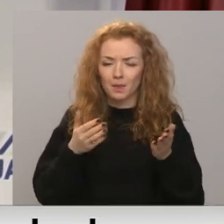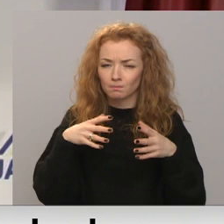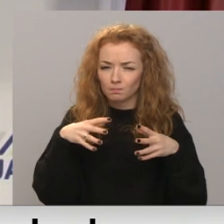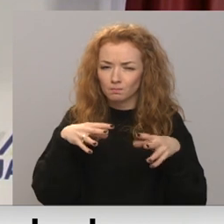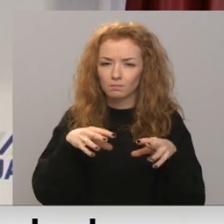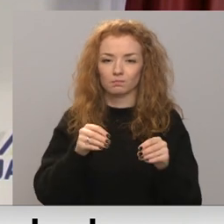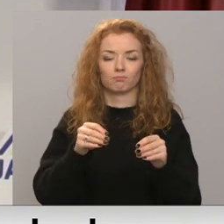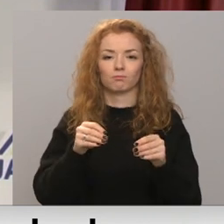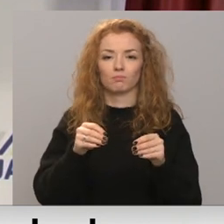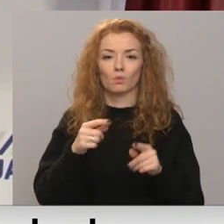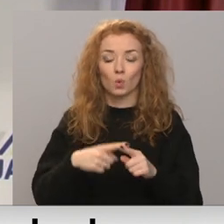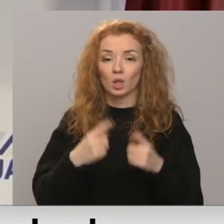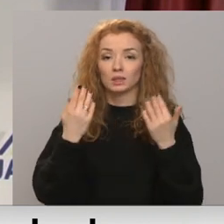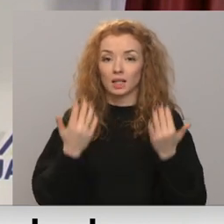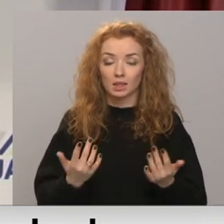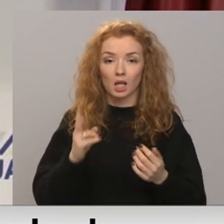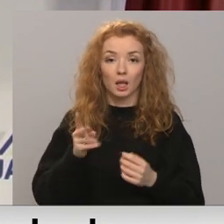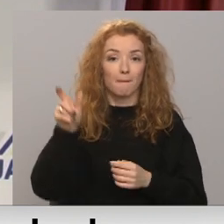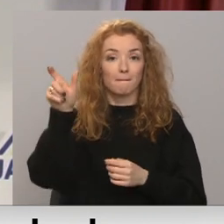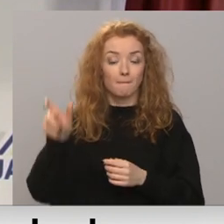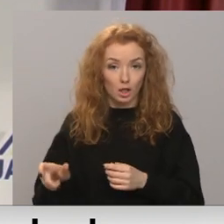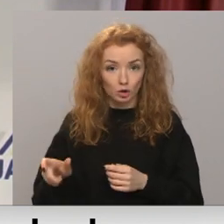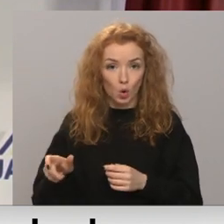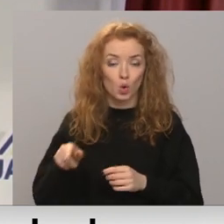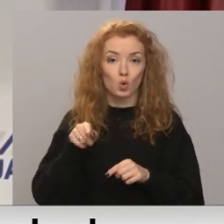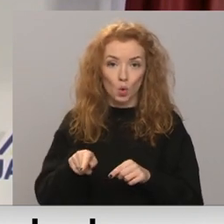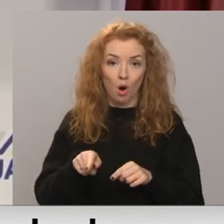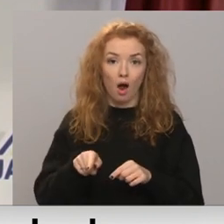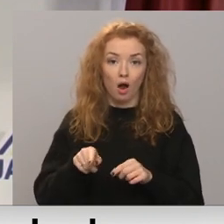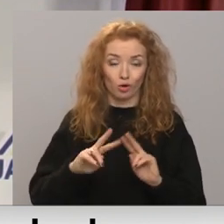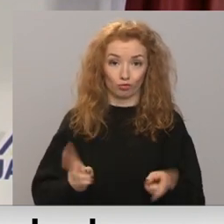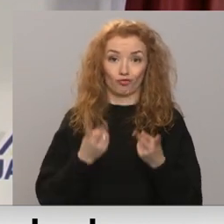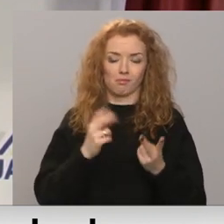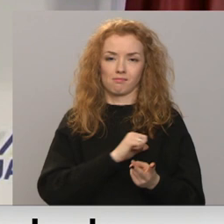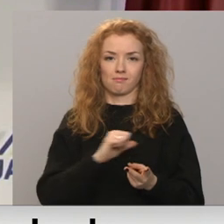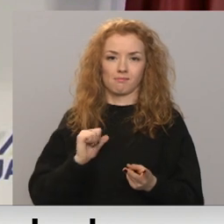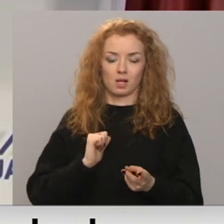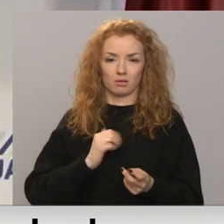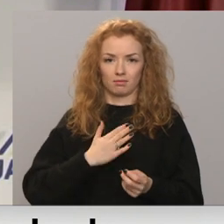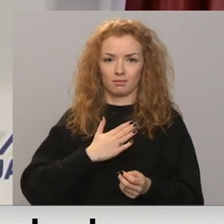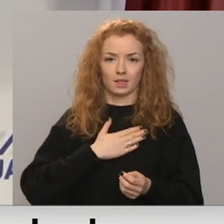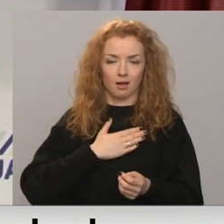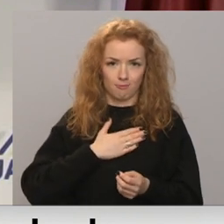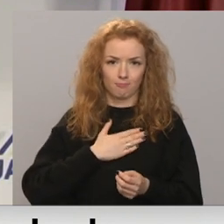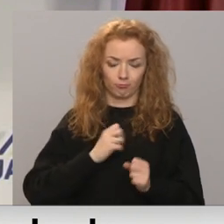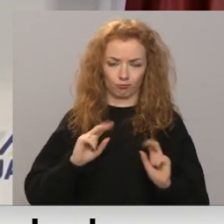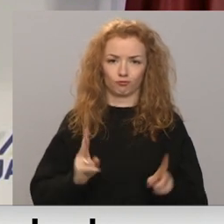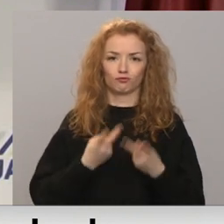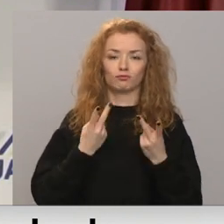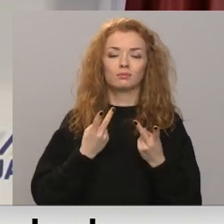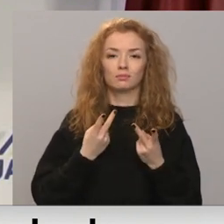persona to ir izdarījusi pati, pats pati ir aizdedzinājusi sevi,